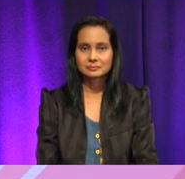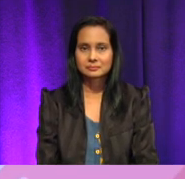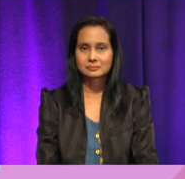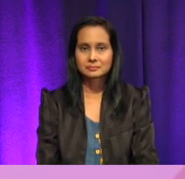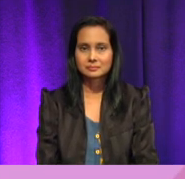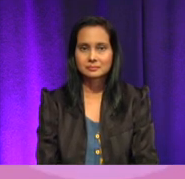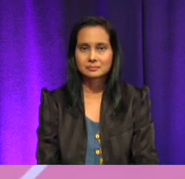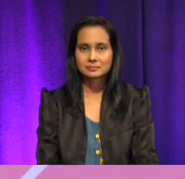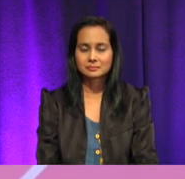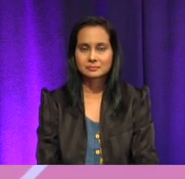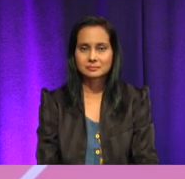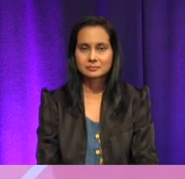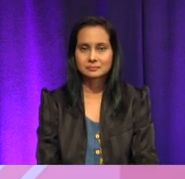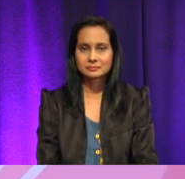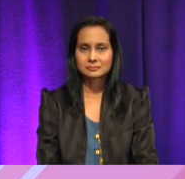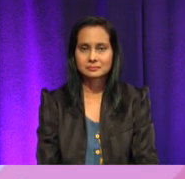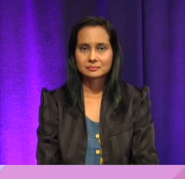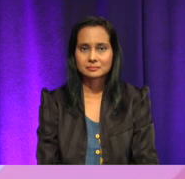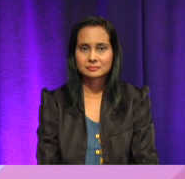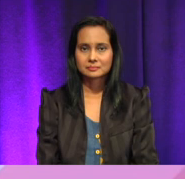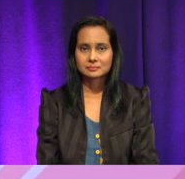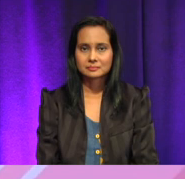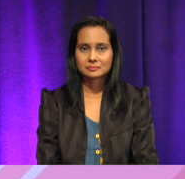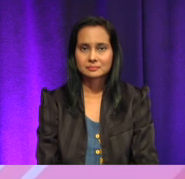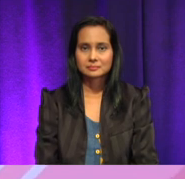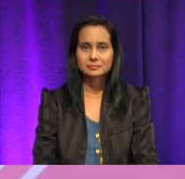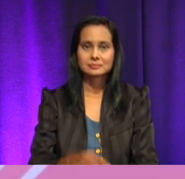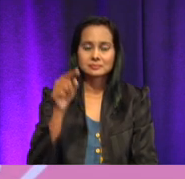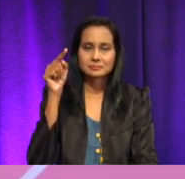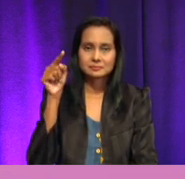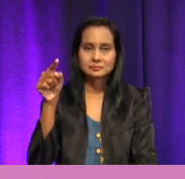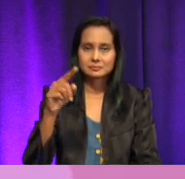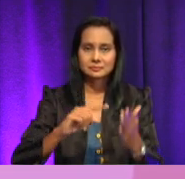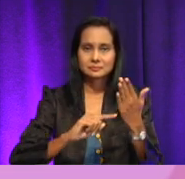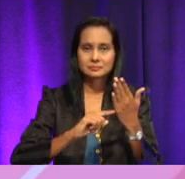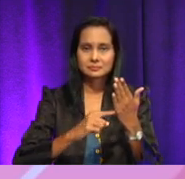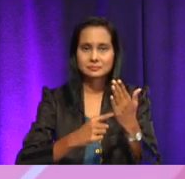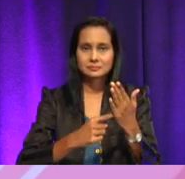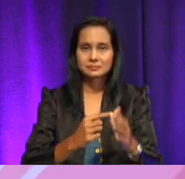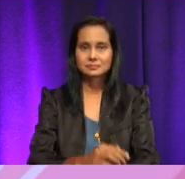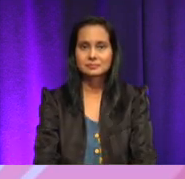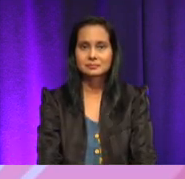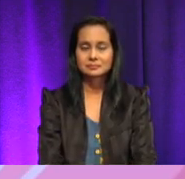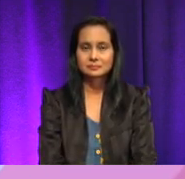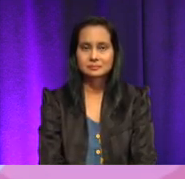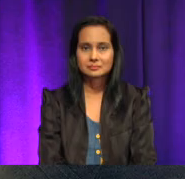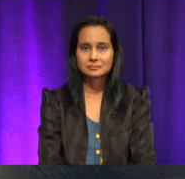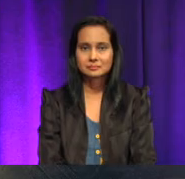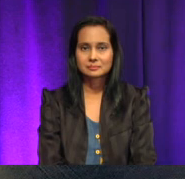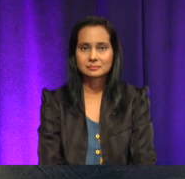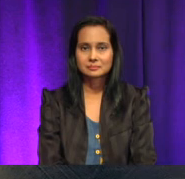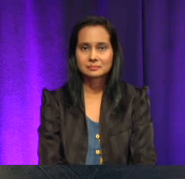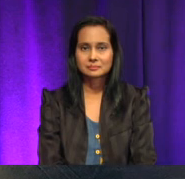Atau suhu air ke-6, bila cikkan butang mula. Ifan dah terlampauk